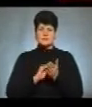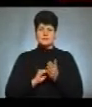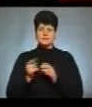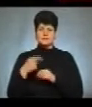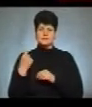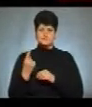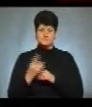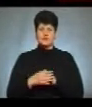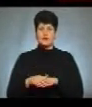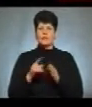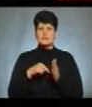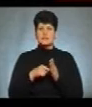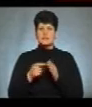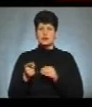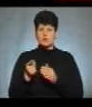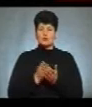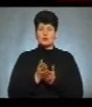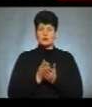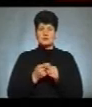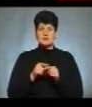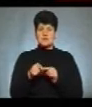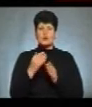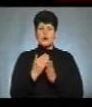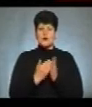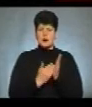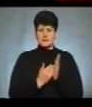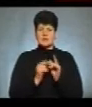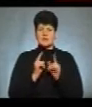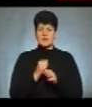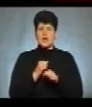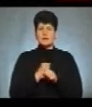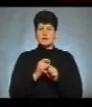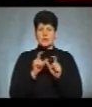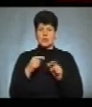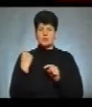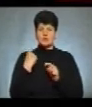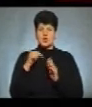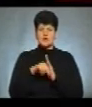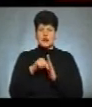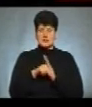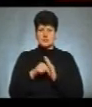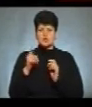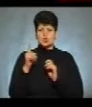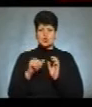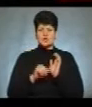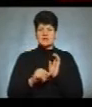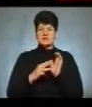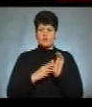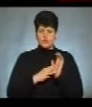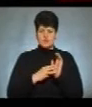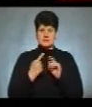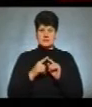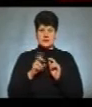Місті Тернополі послуговують, по даній програми, тільки аптеки обласного значення. А саме 168 – це